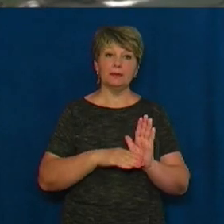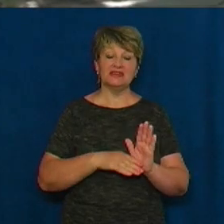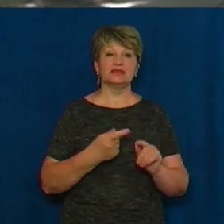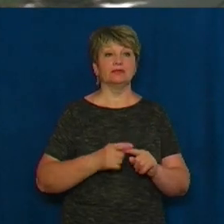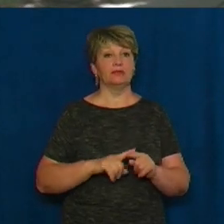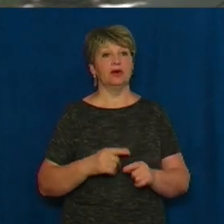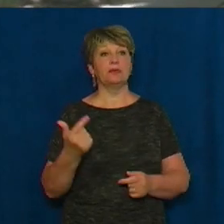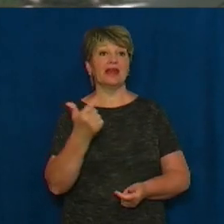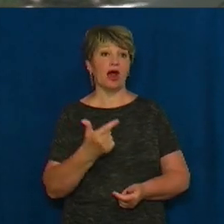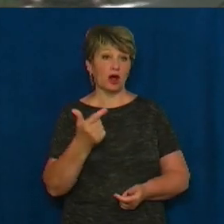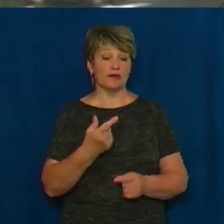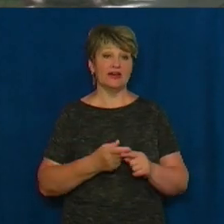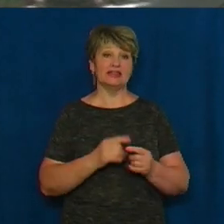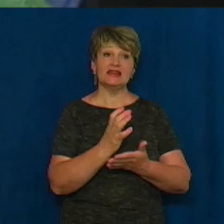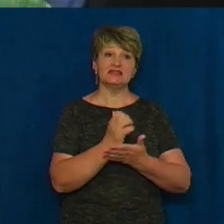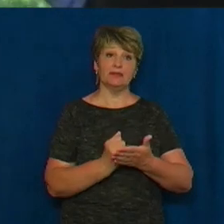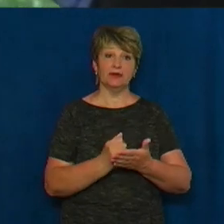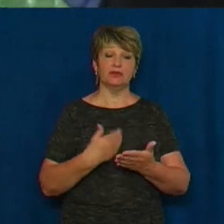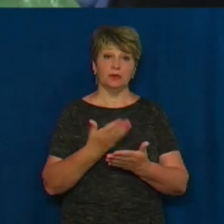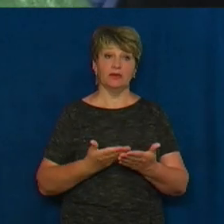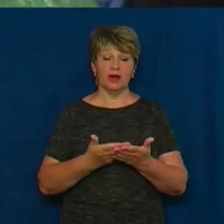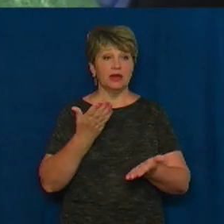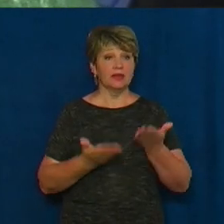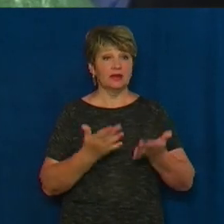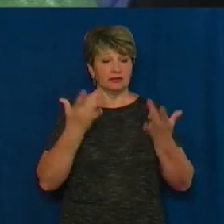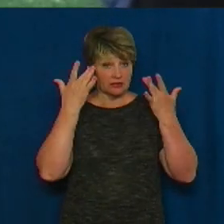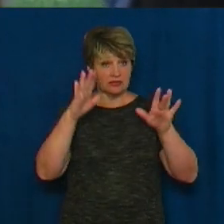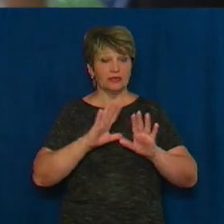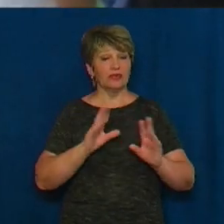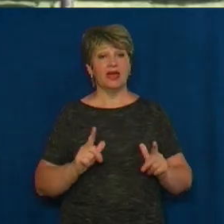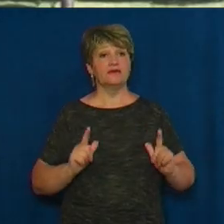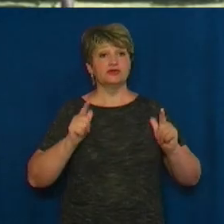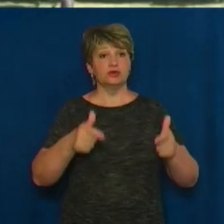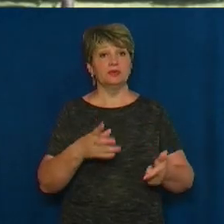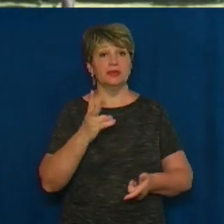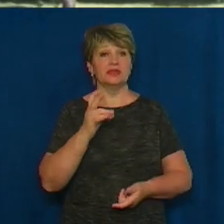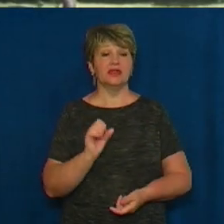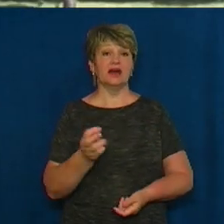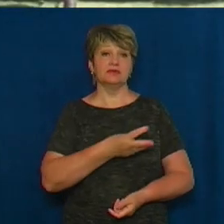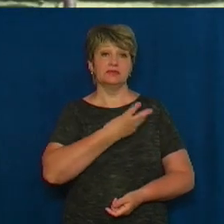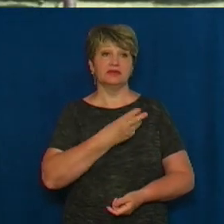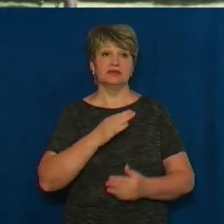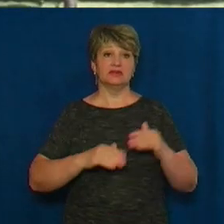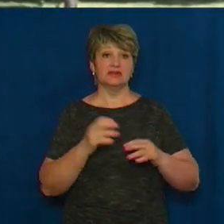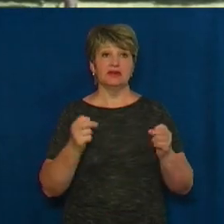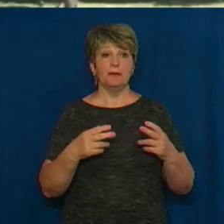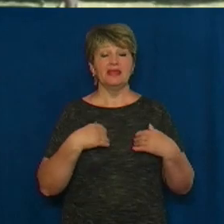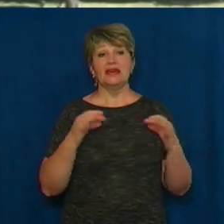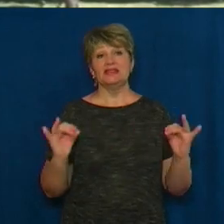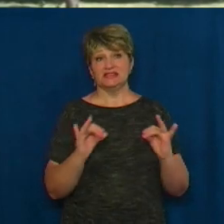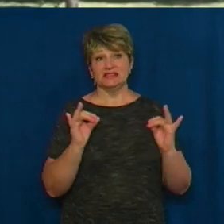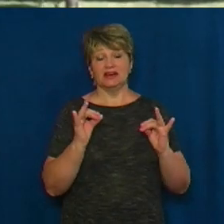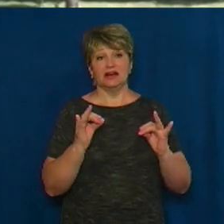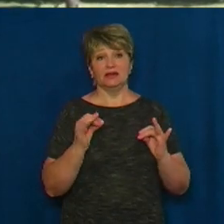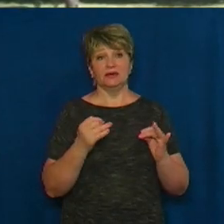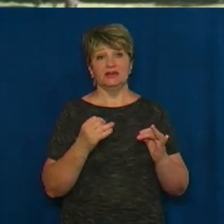географія для нього – запасний предмет. На випадок, якщо не вступить на бажану спеціальність. Мені цікавий цей предмет. Він не є для мене профілюючим,